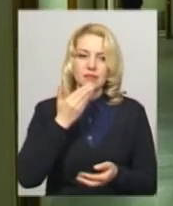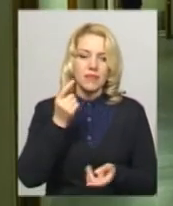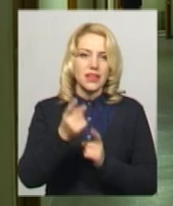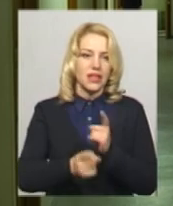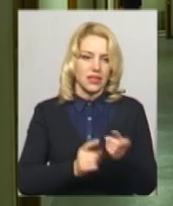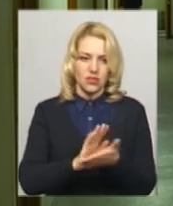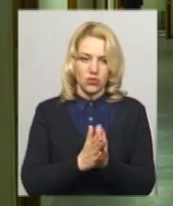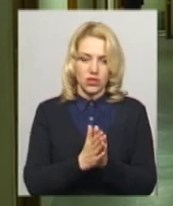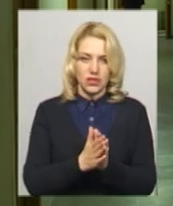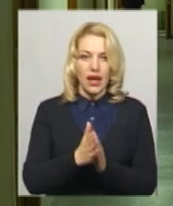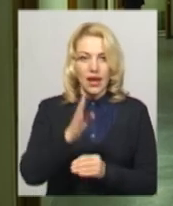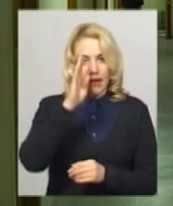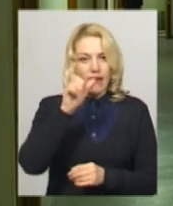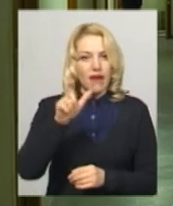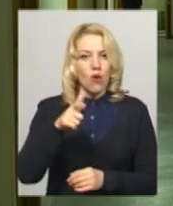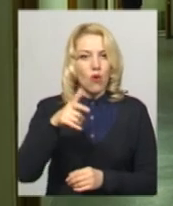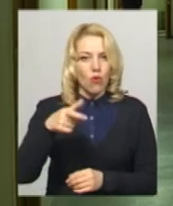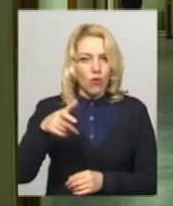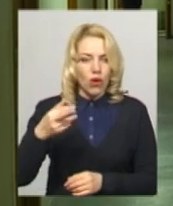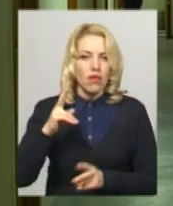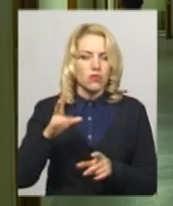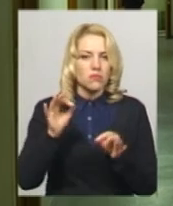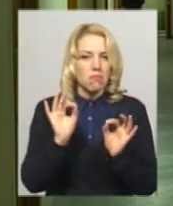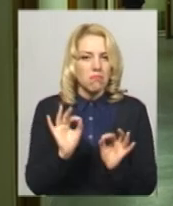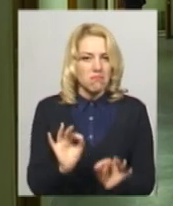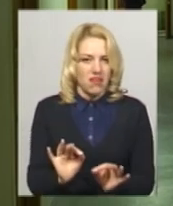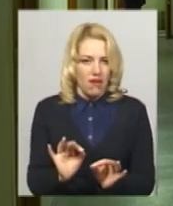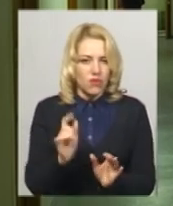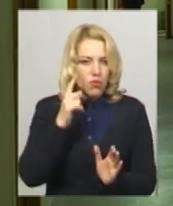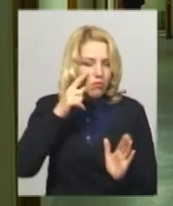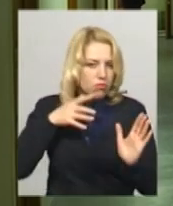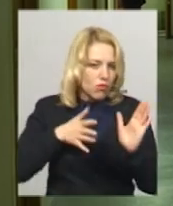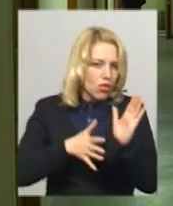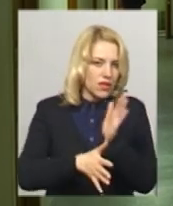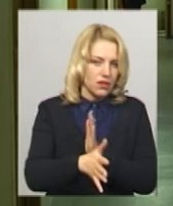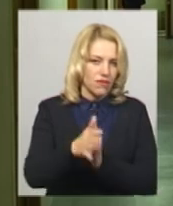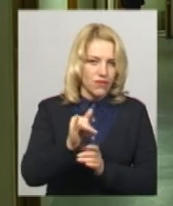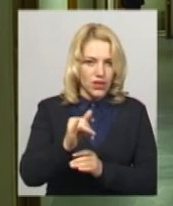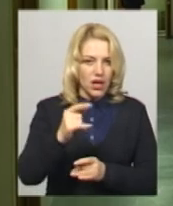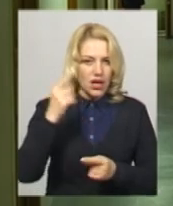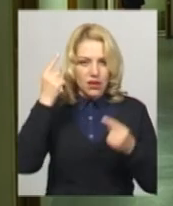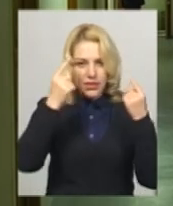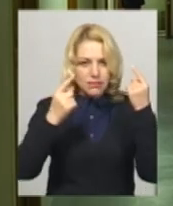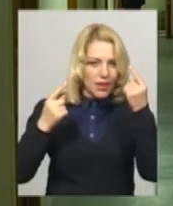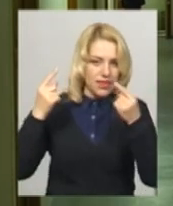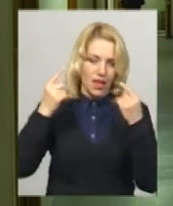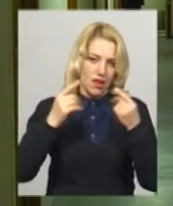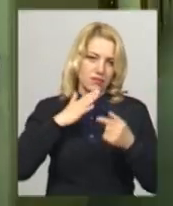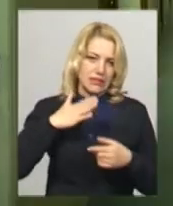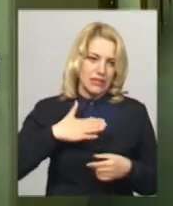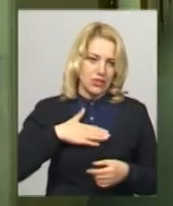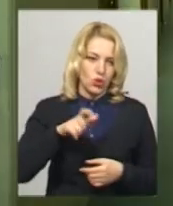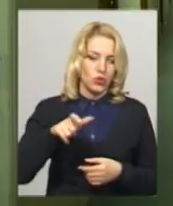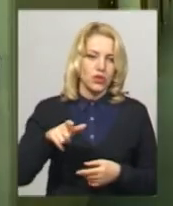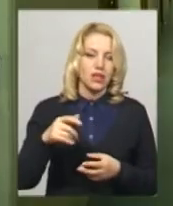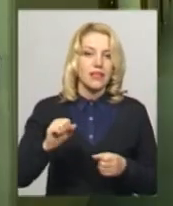якось правильно вник в історію ментальності, маючись нам сказати, що